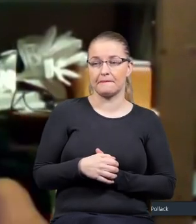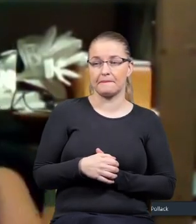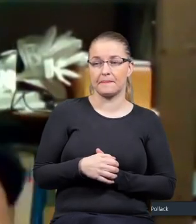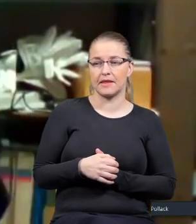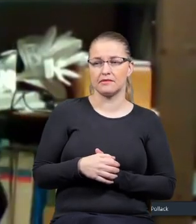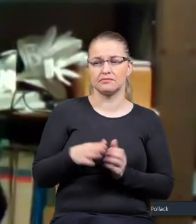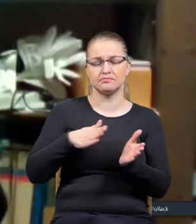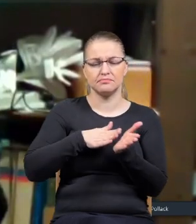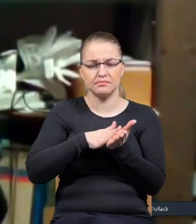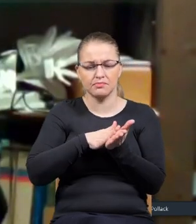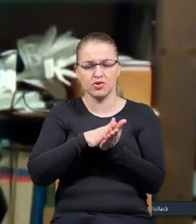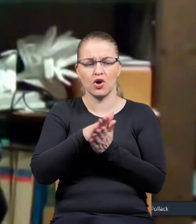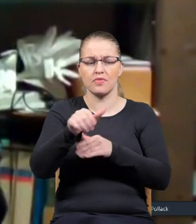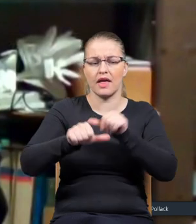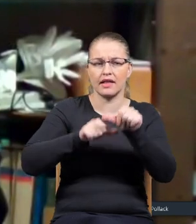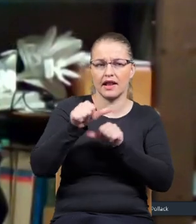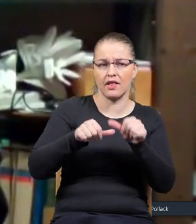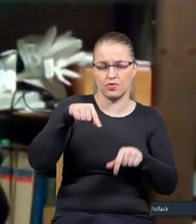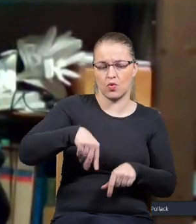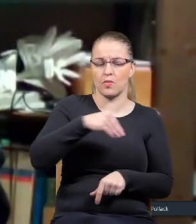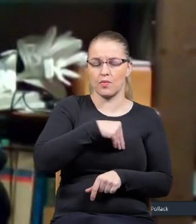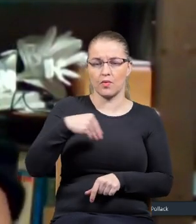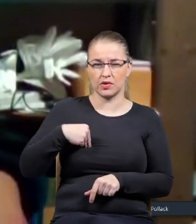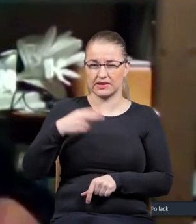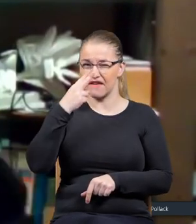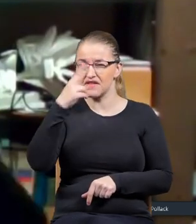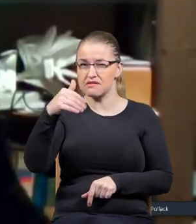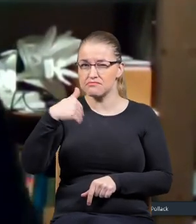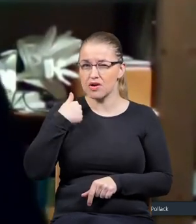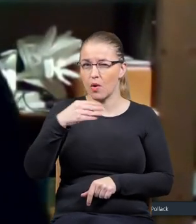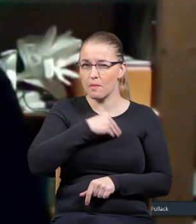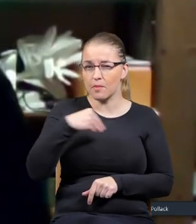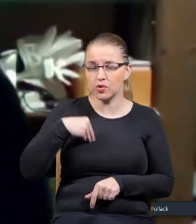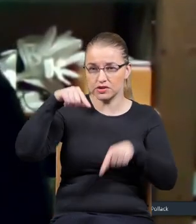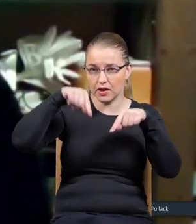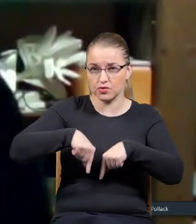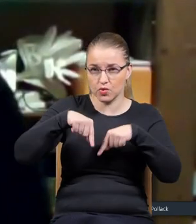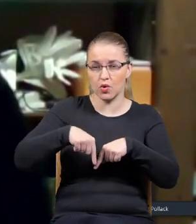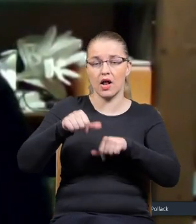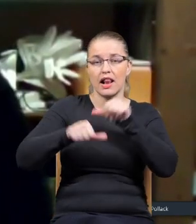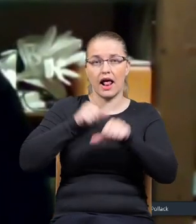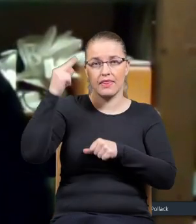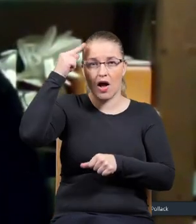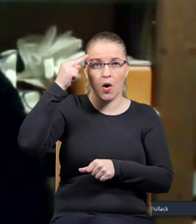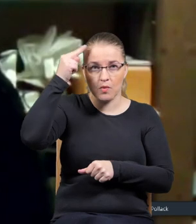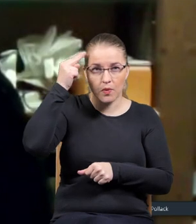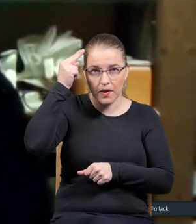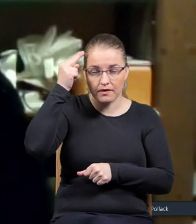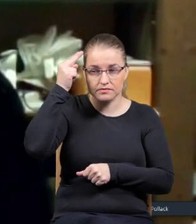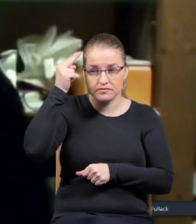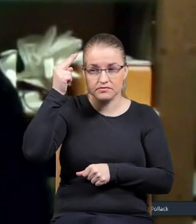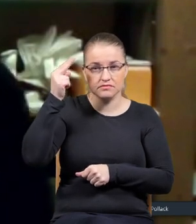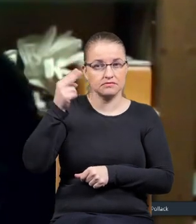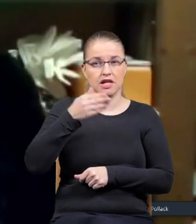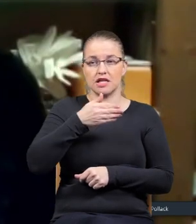pierwszych latach w Polsce, prawda, powiedziałam to w Polsce wtedy te lata komunizmu, tam niedobrze,